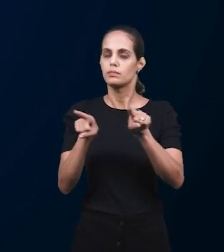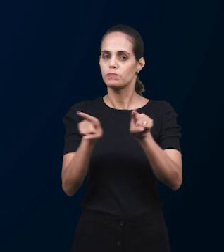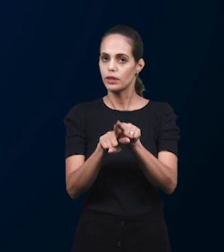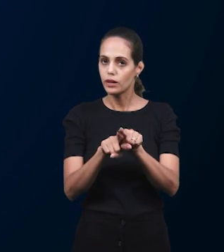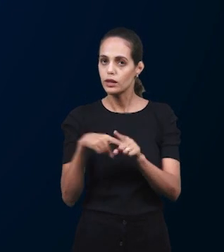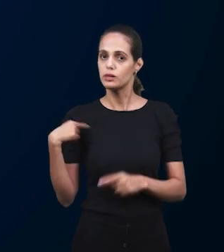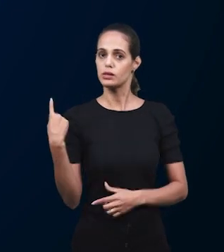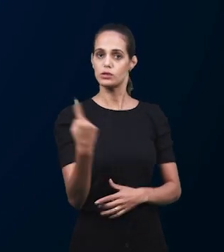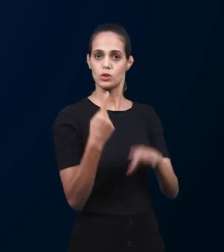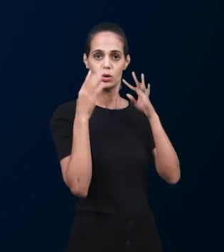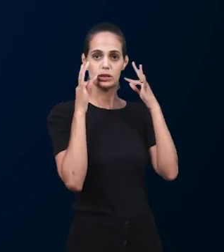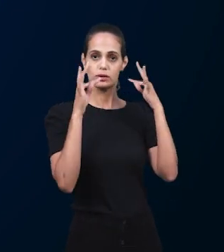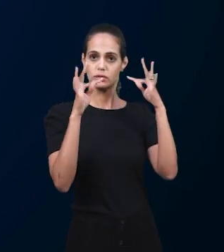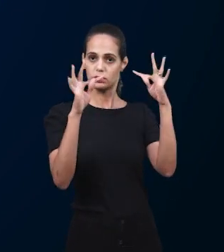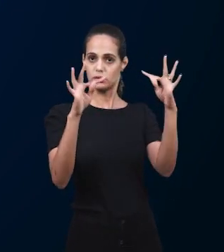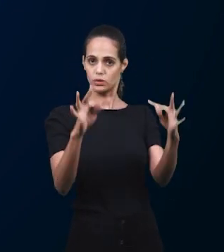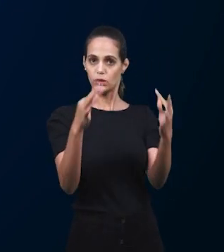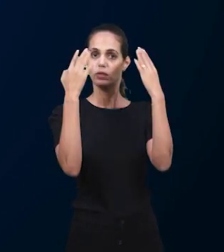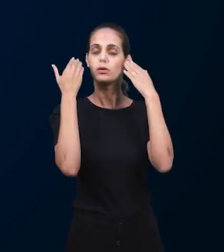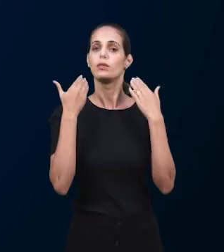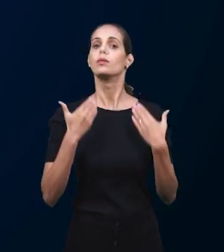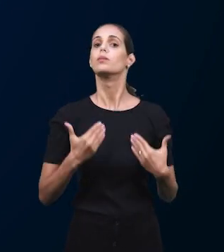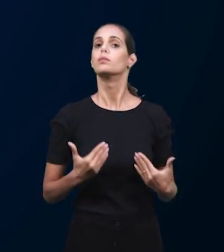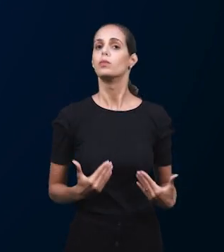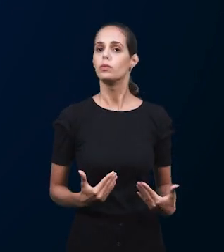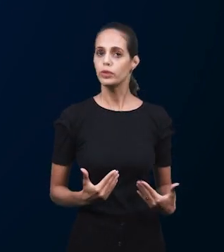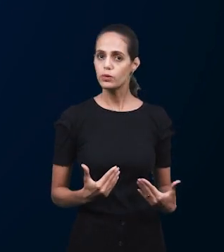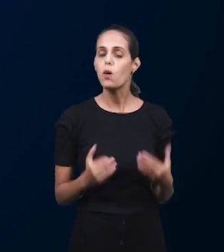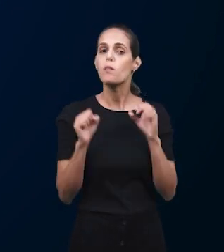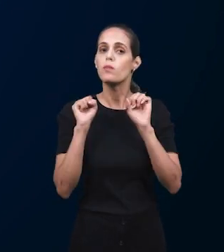нести Евангелие, говорить слово,